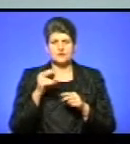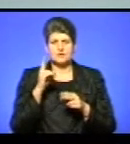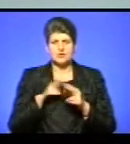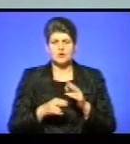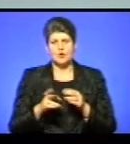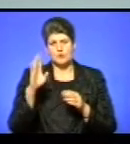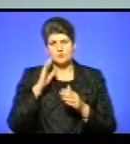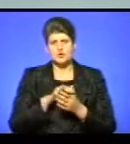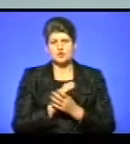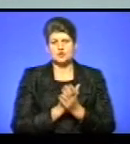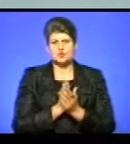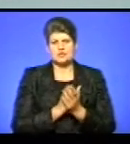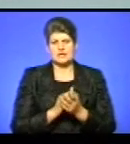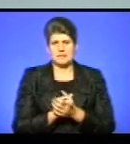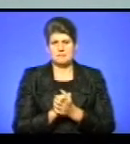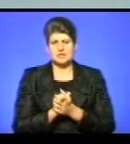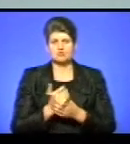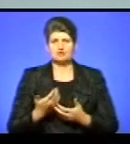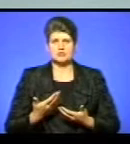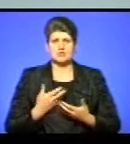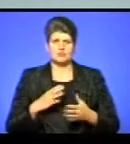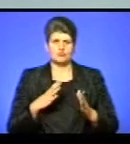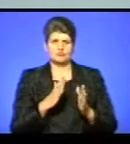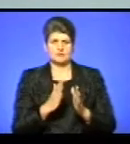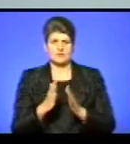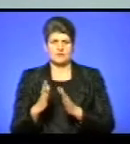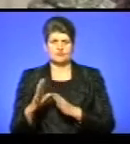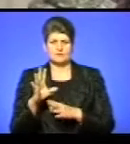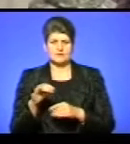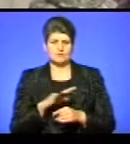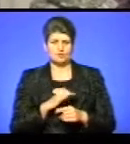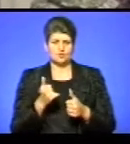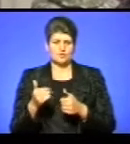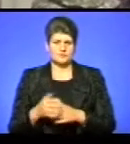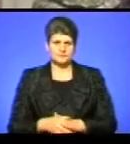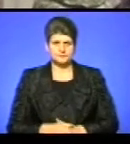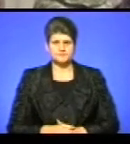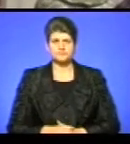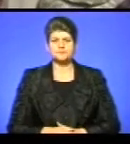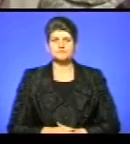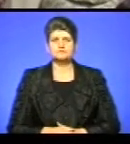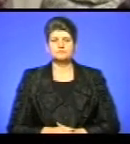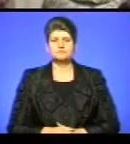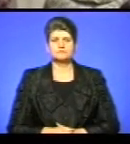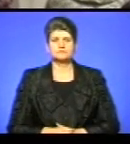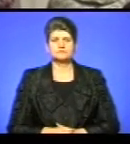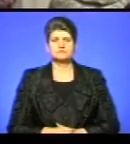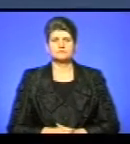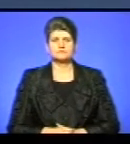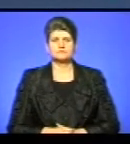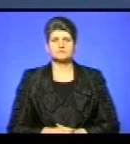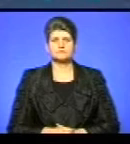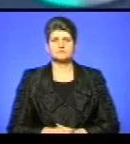мирно, життя було налагодилося, щоб все було добре. Любов Гадомська, Андрій Бодак, новини.